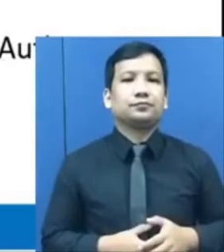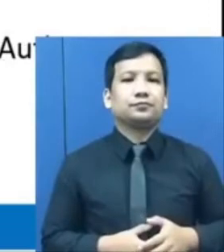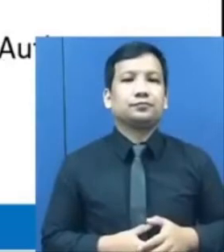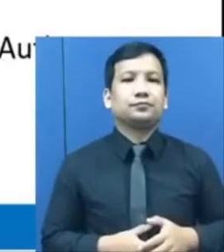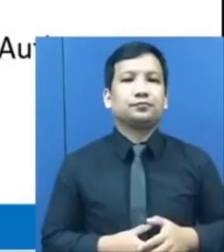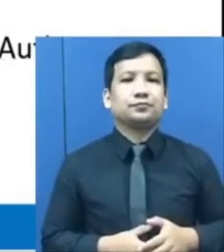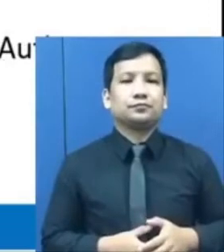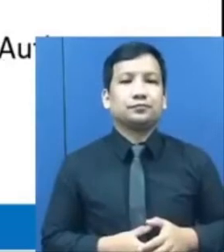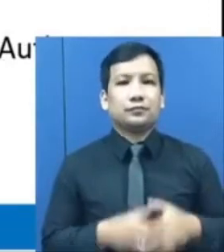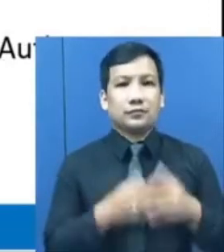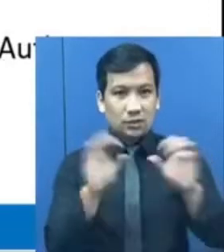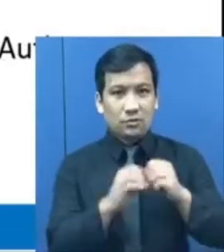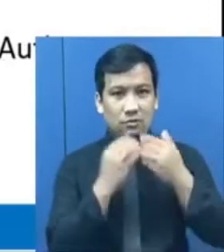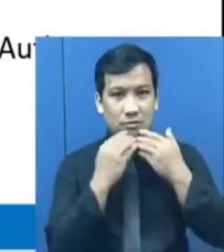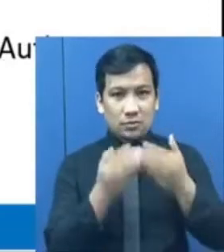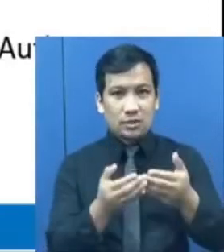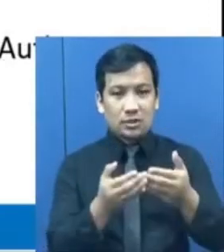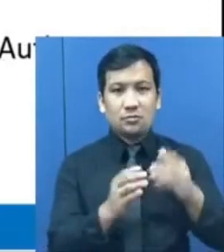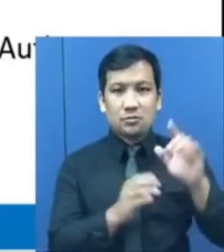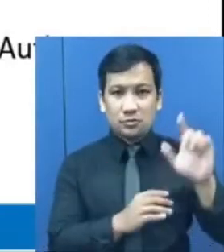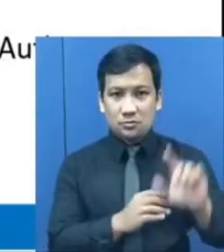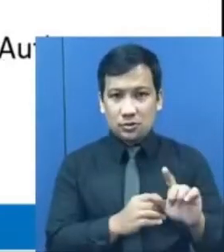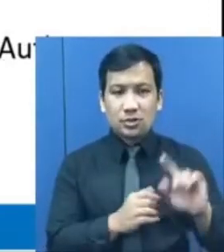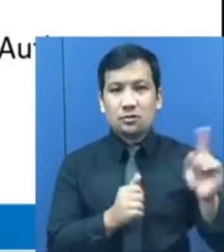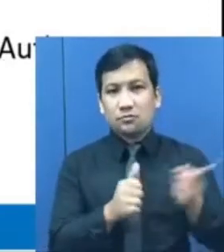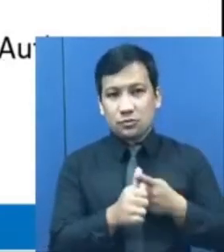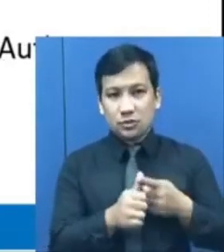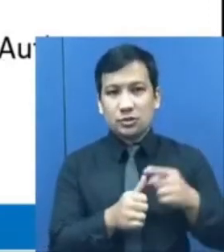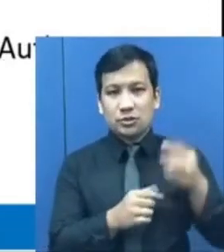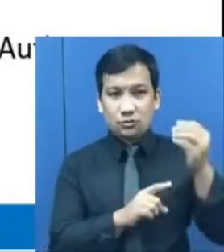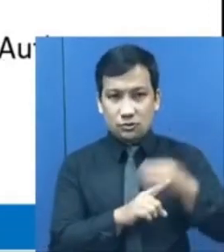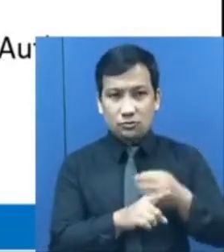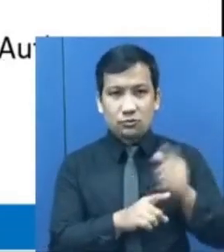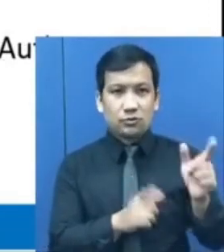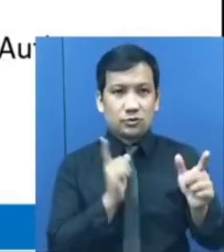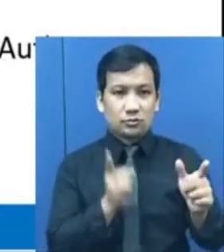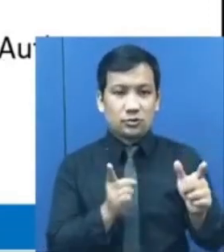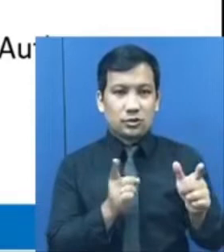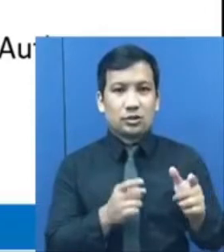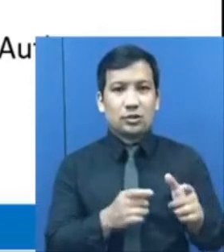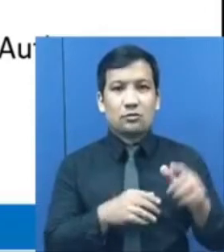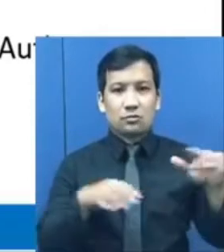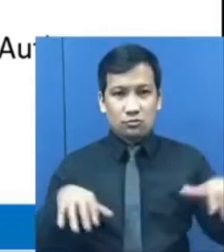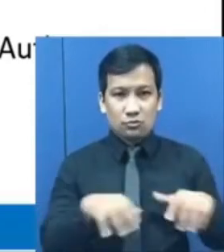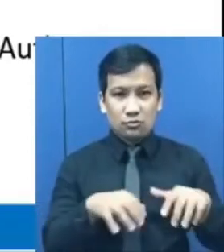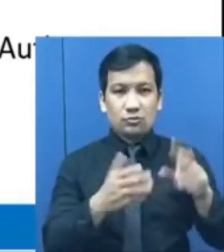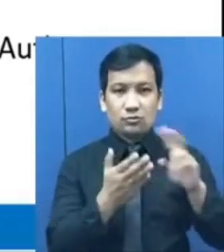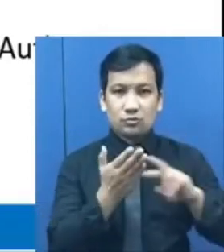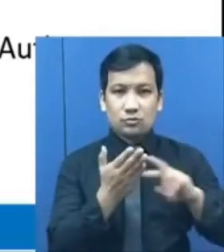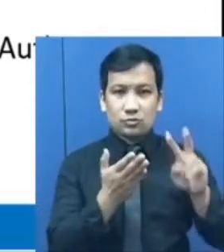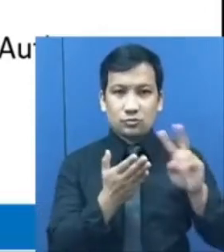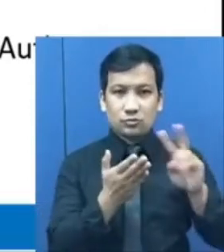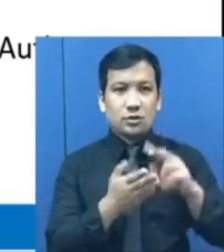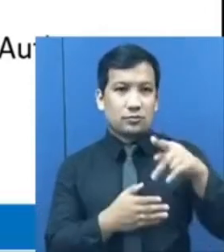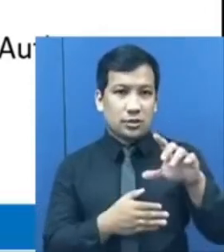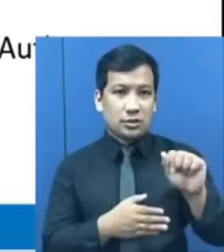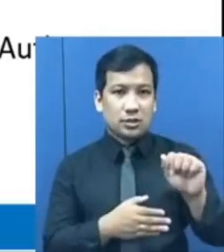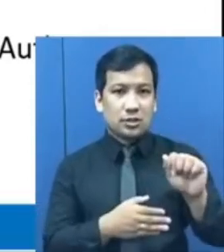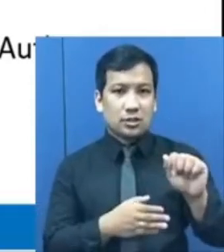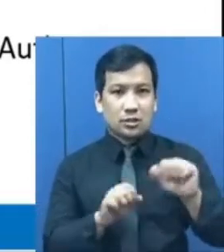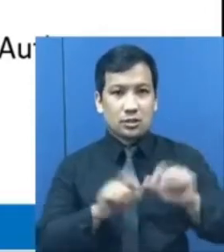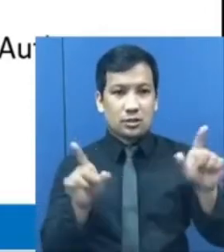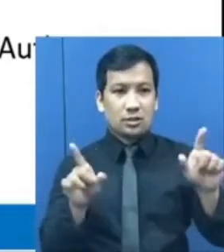Dito nagtatapos ang aming pag-uulat sa paunang risulta ng October 2021 Labor Force Survey. Ang Philippine Statistics Authority